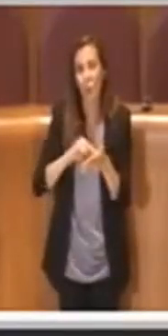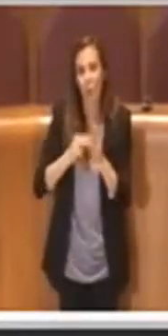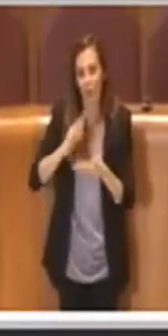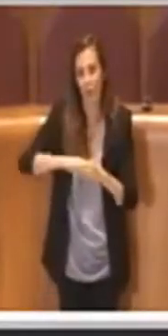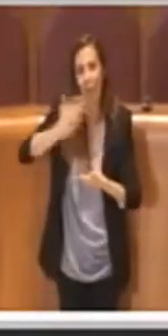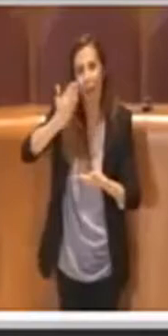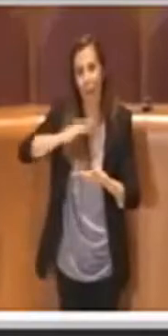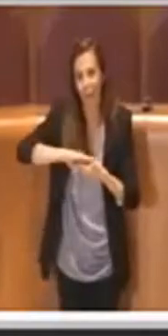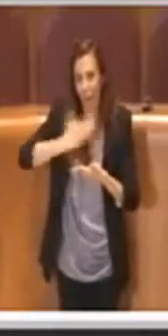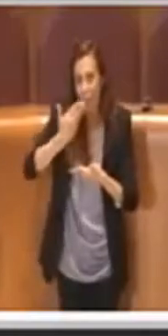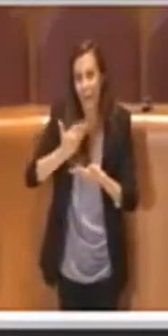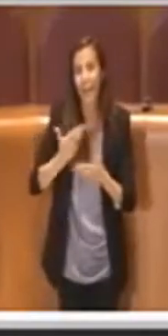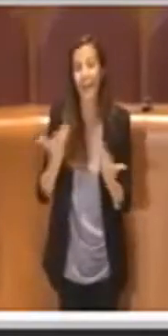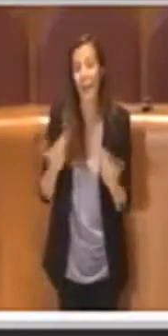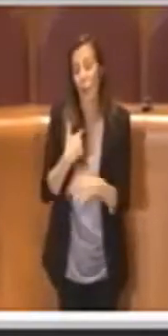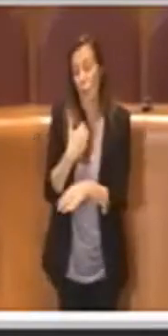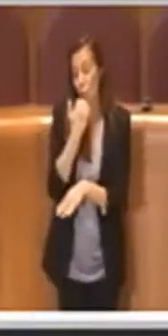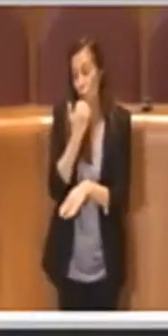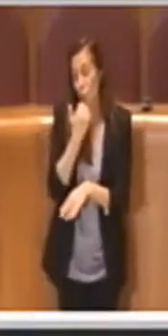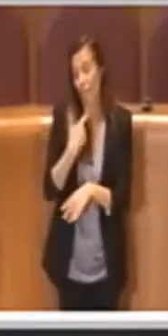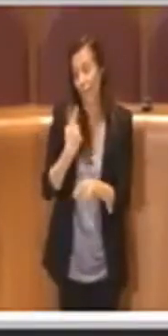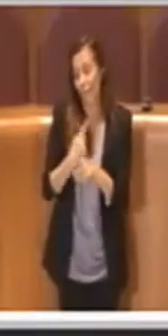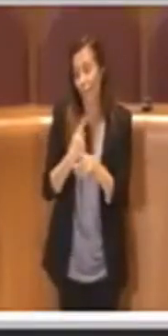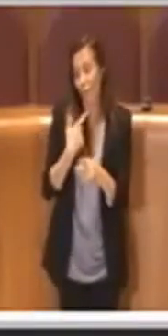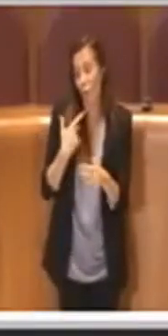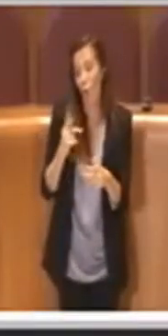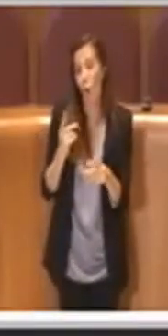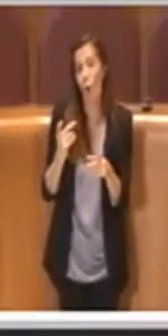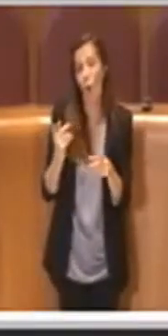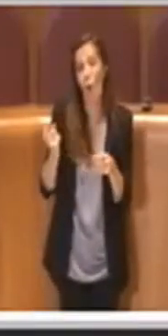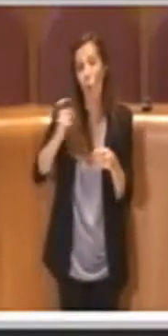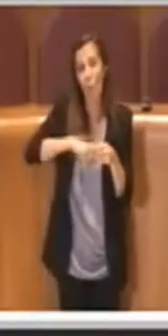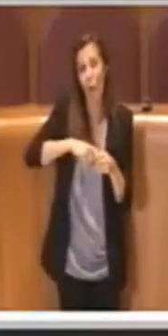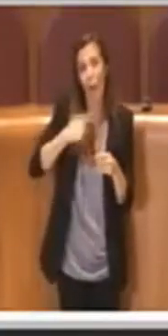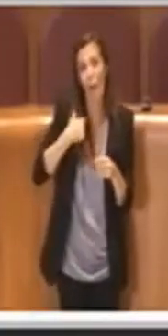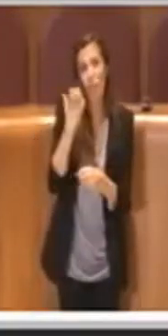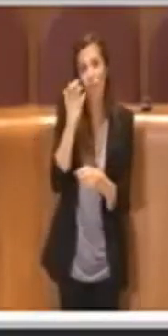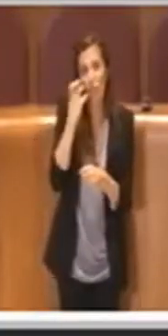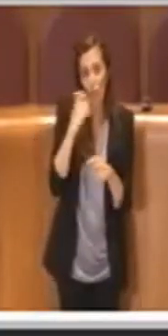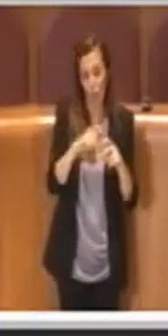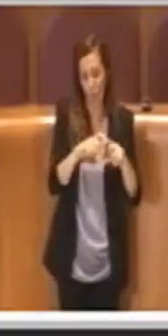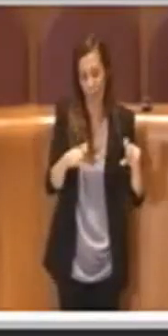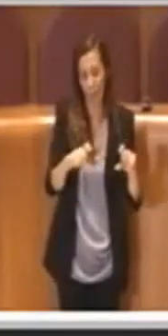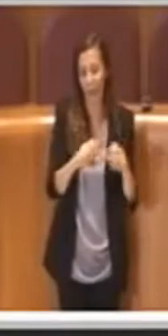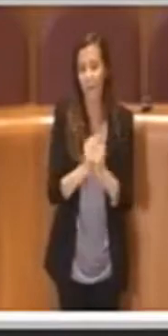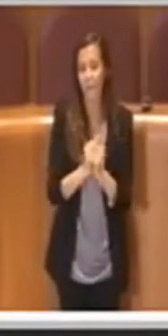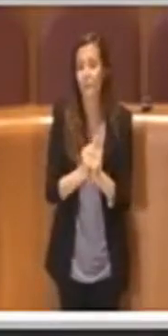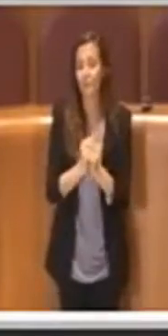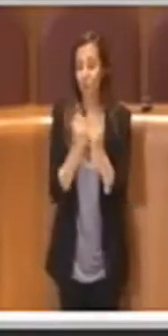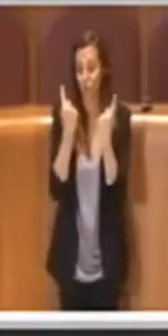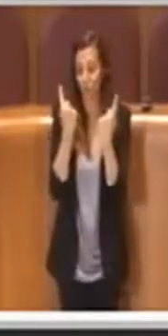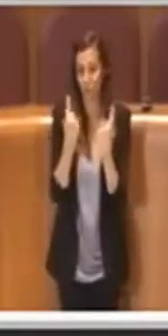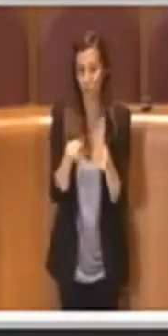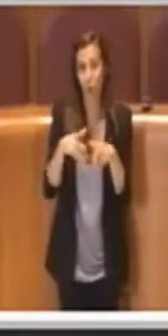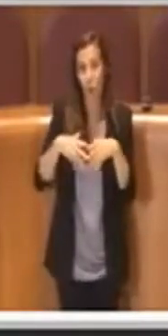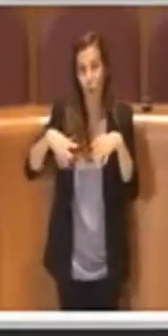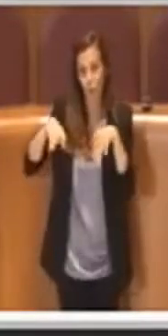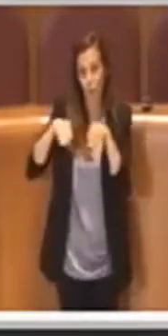scusa per il traintendimento. Questa modifica dell'Aggiunta